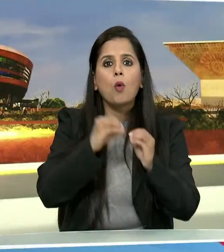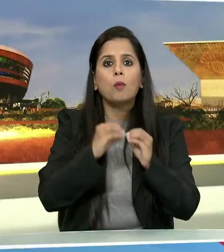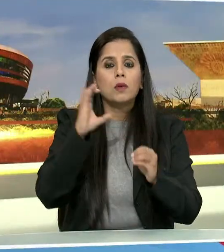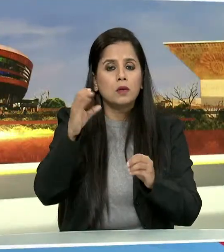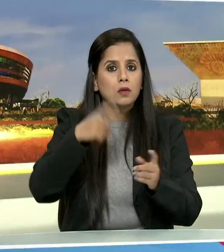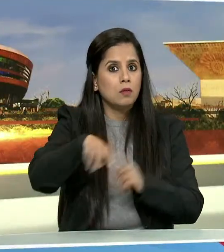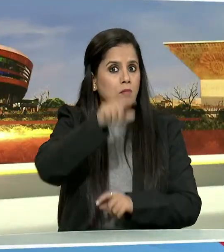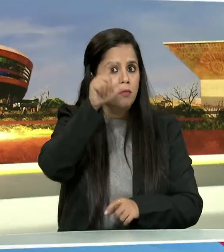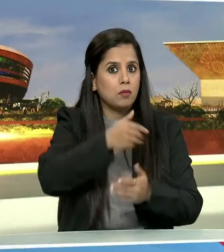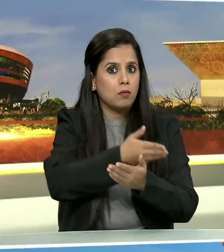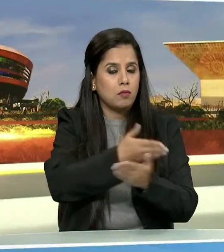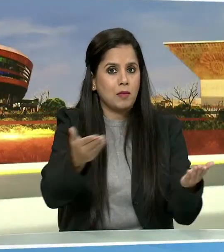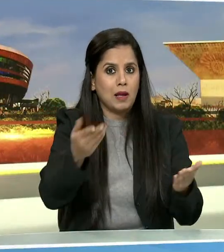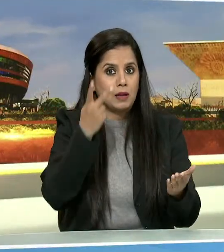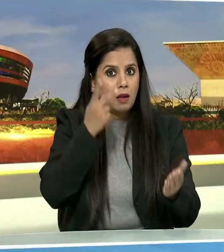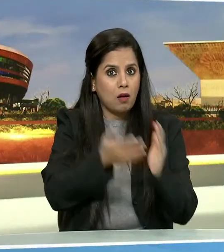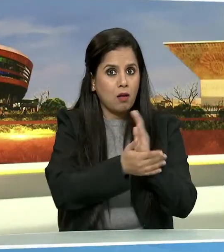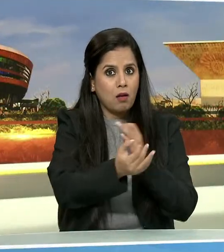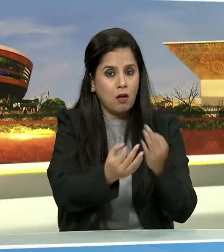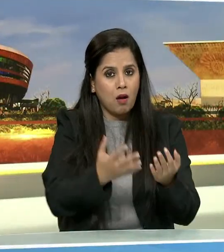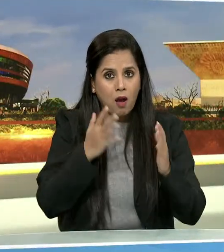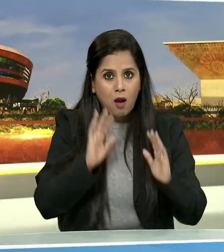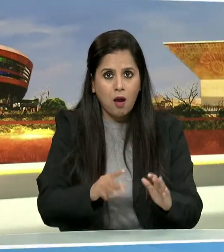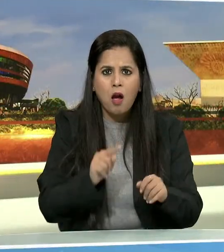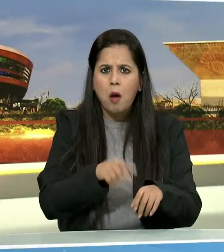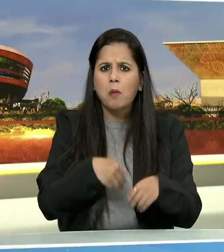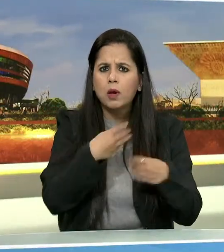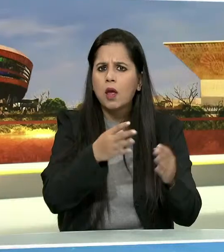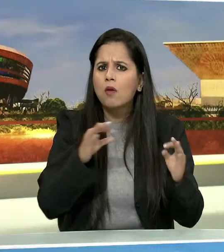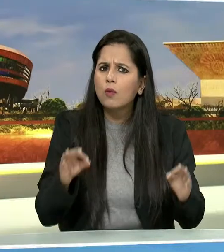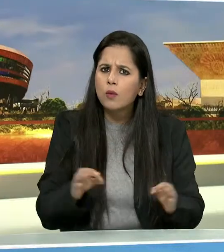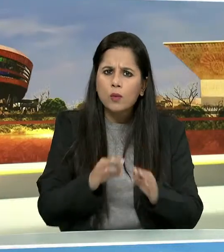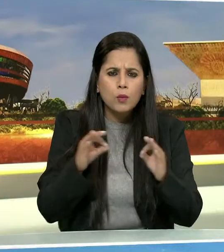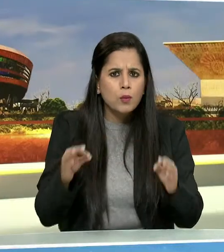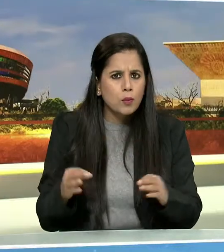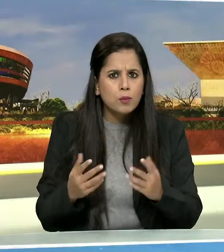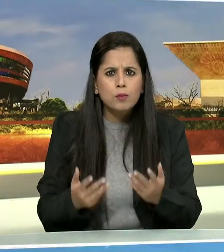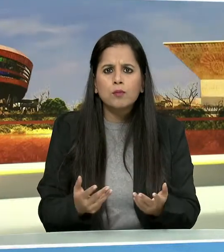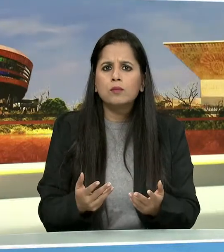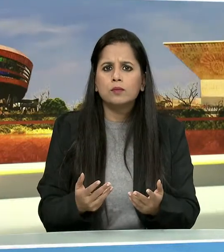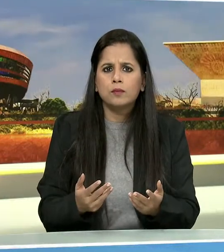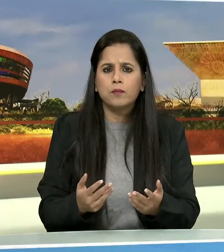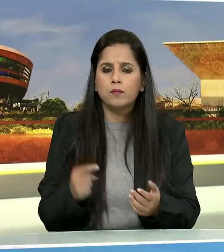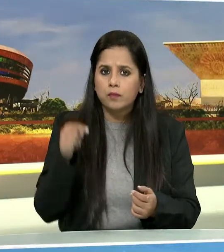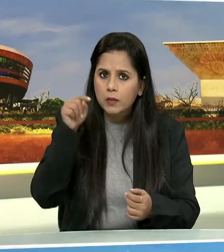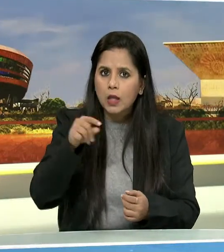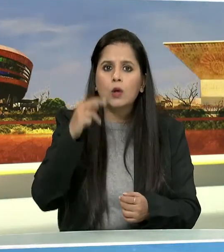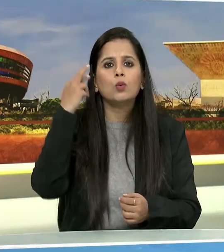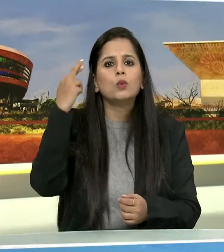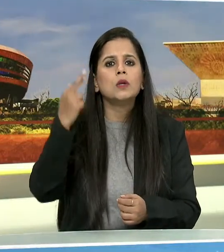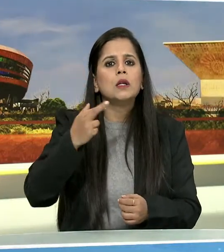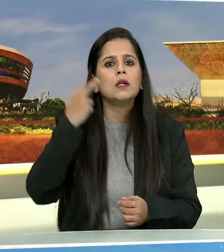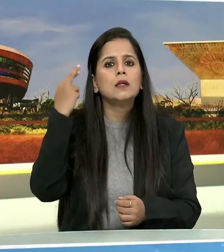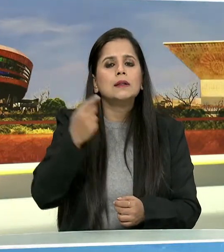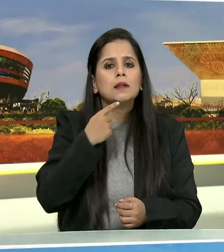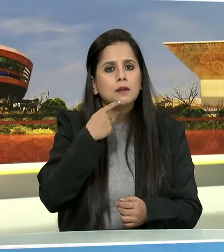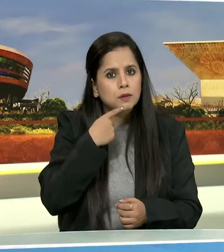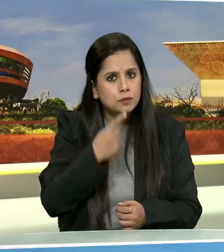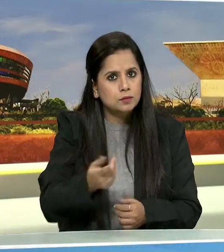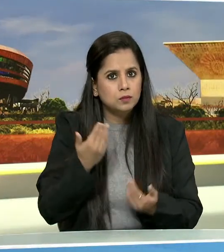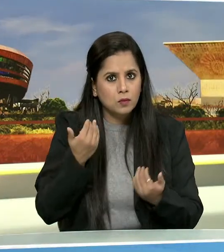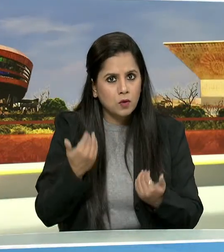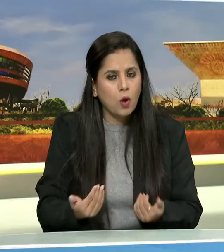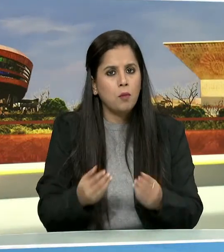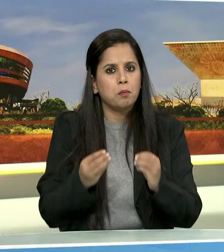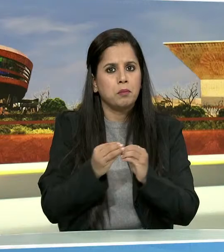प्रतिबासाली लोगों को आउसर नहीं मिला इसलिए ही अब